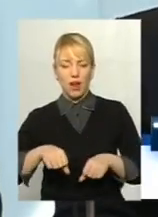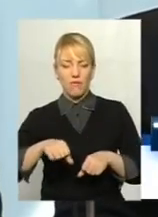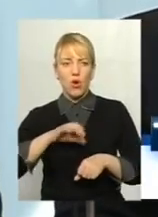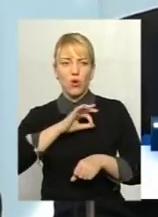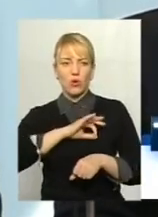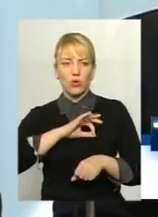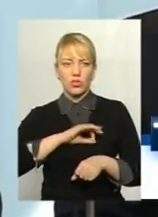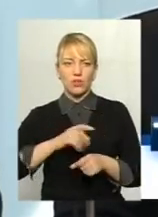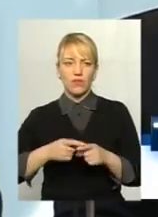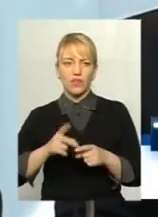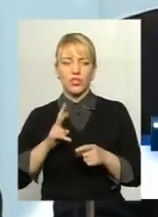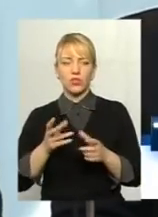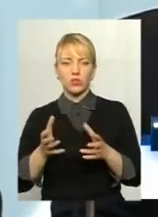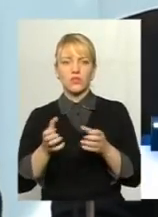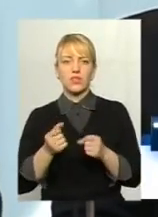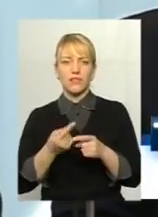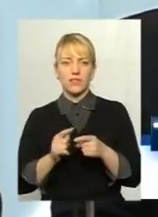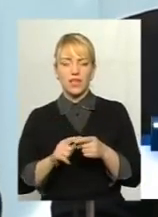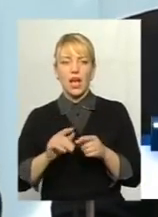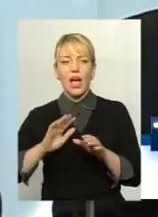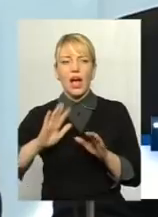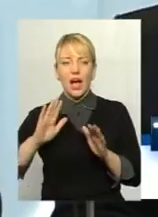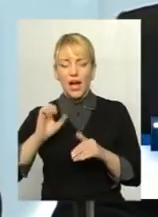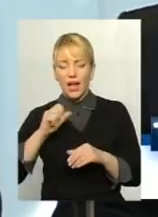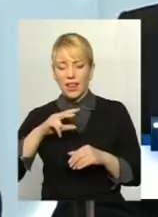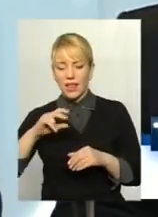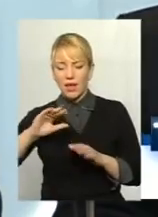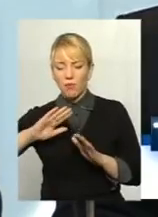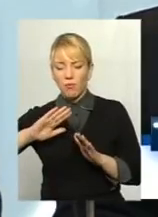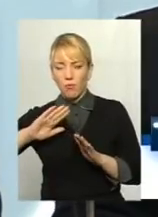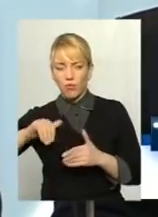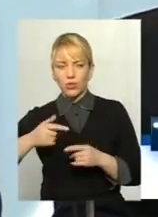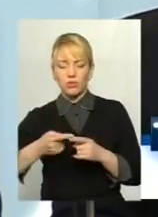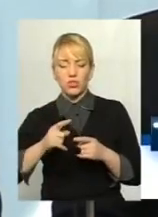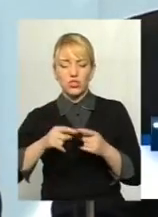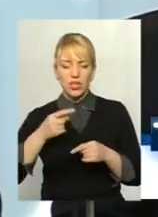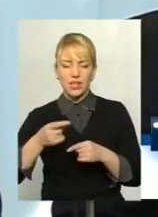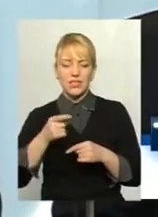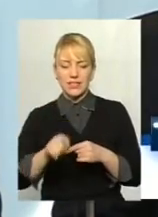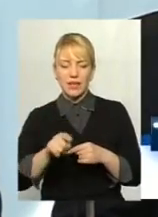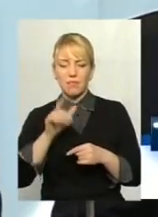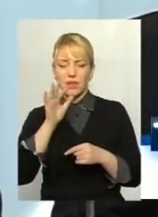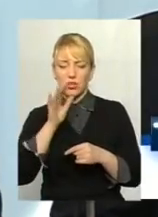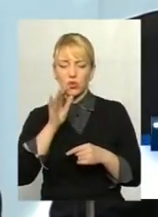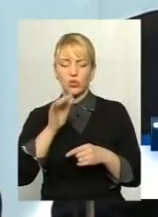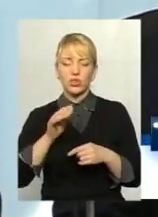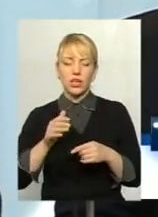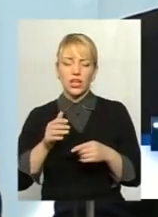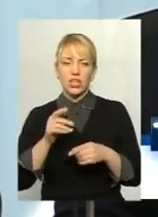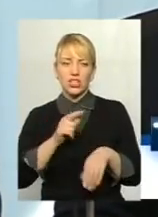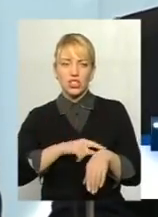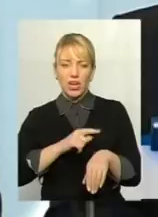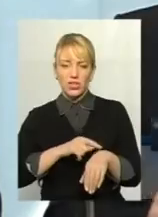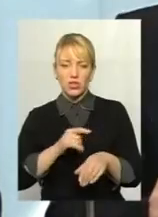ділянкою до того, хто взяв цей мефітемзіс. Але потім, через цей період часу, земельна ділянка залишається, знову таки, у її